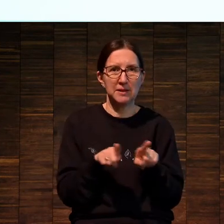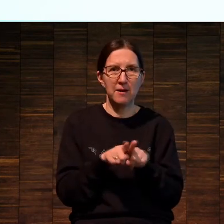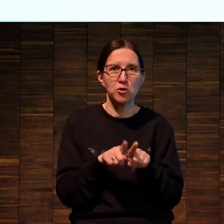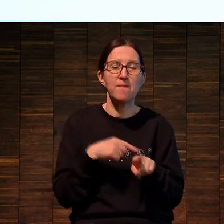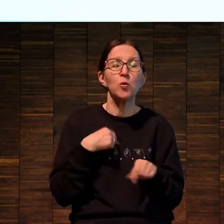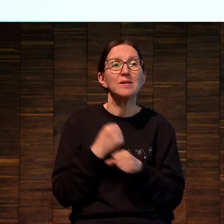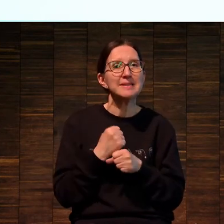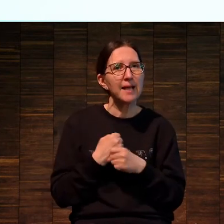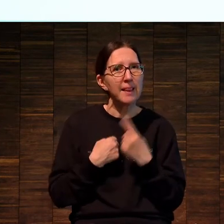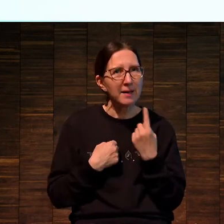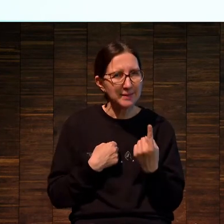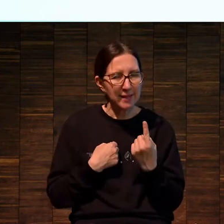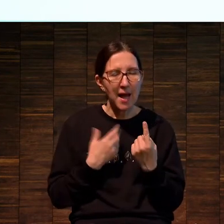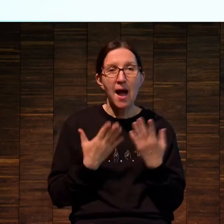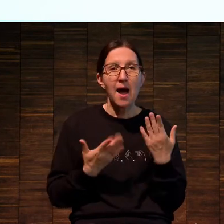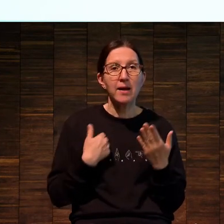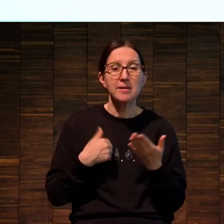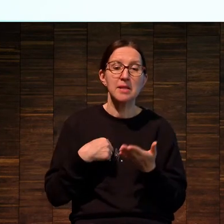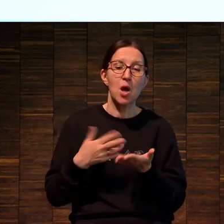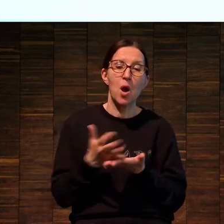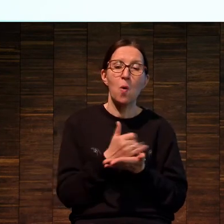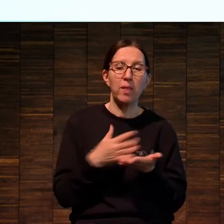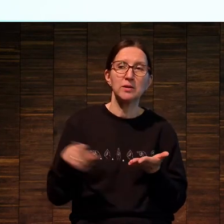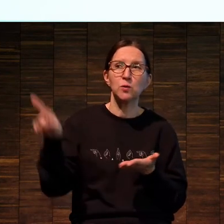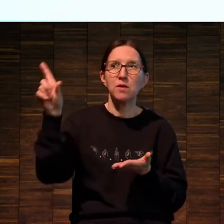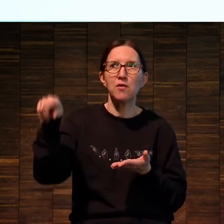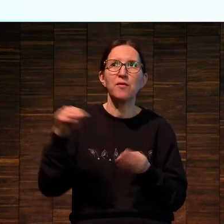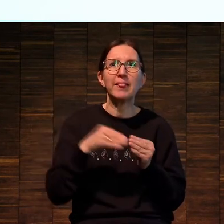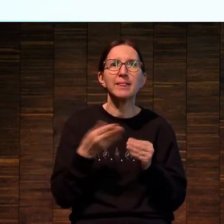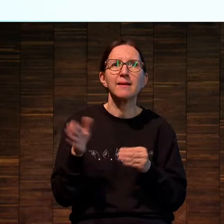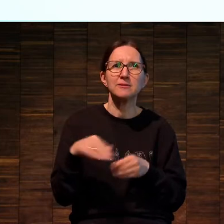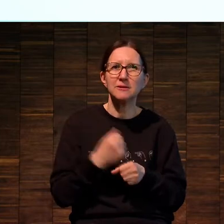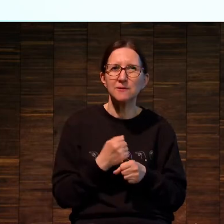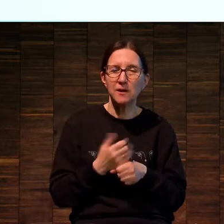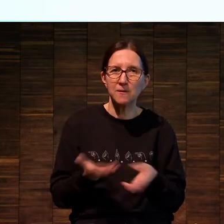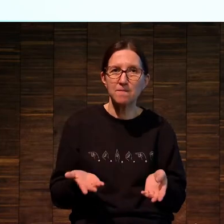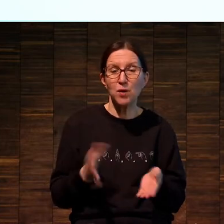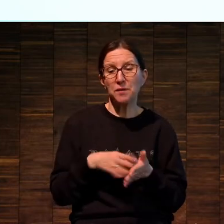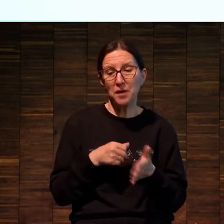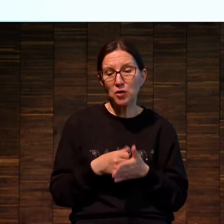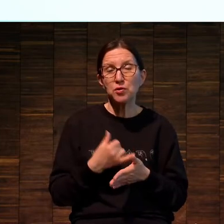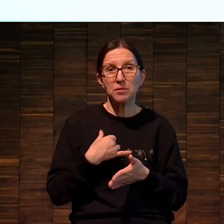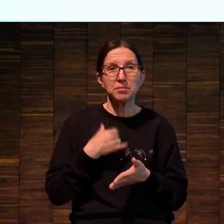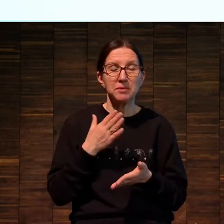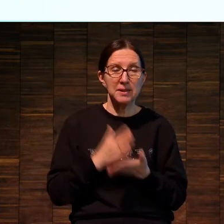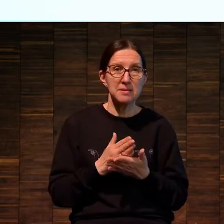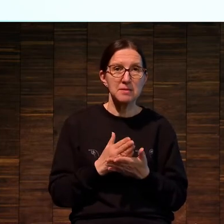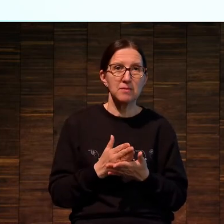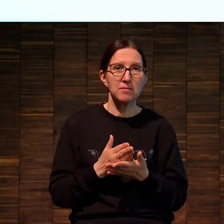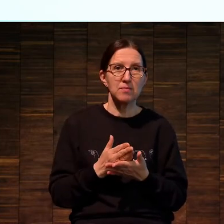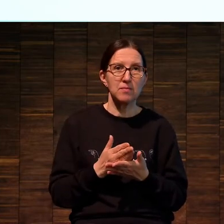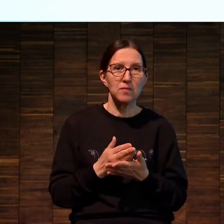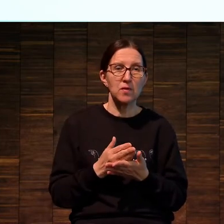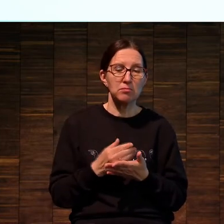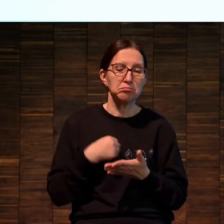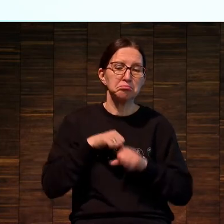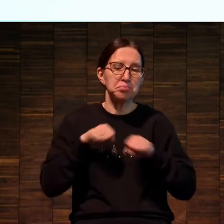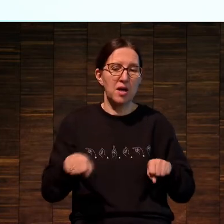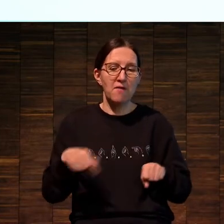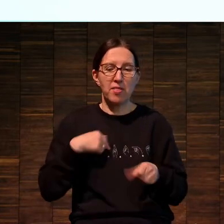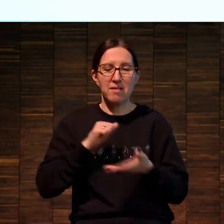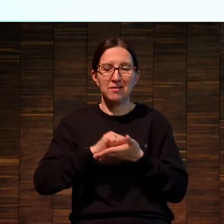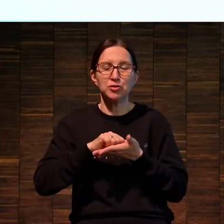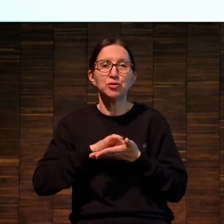сделал один, а коллекционеров там 10, то как? Ну, у тебя есть этот токен на тиражное произведение.